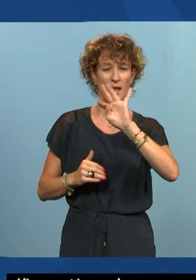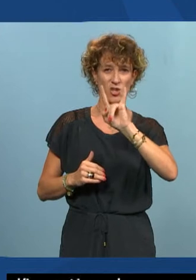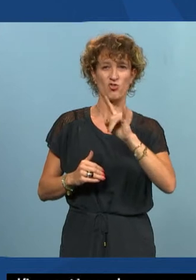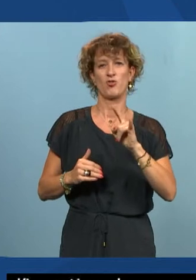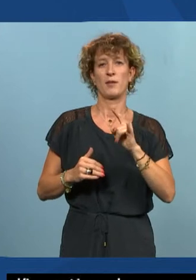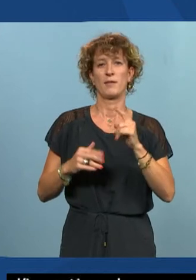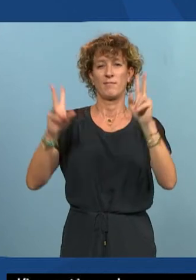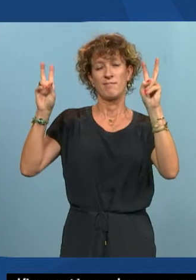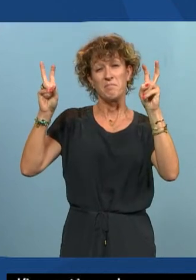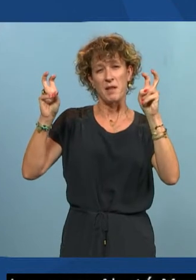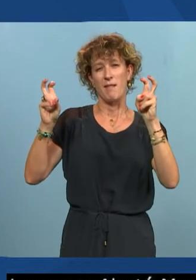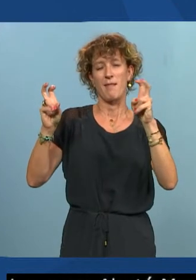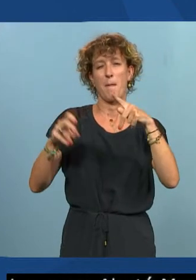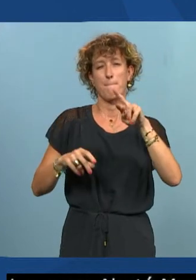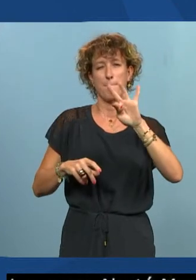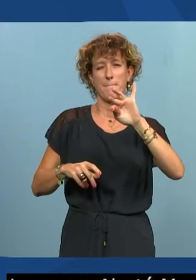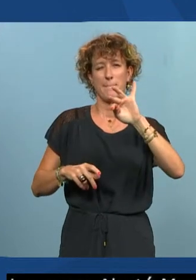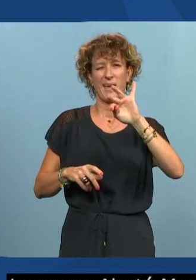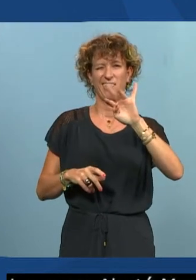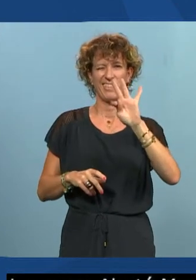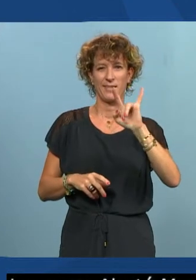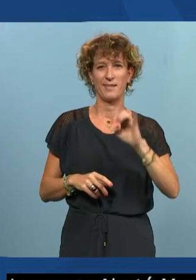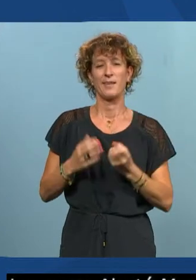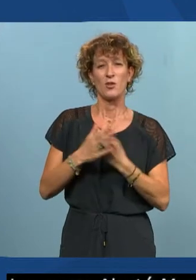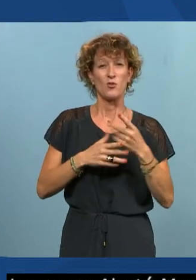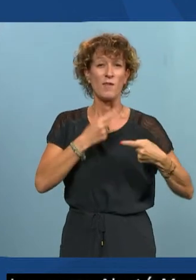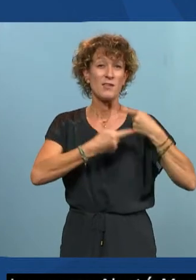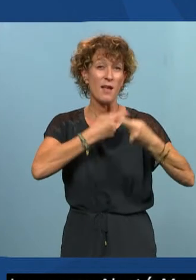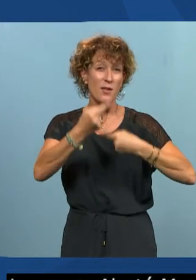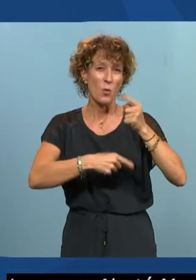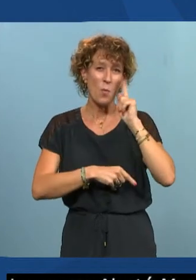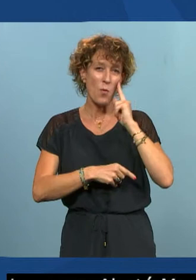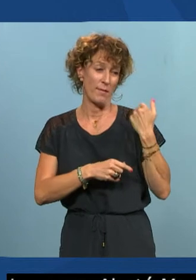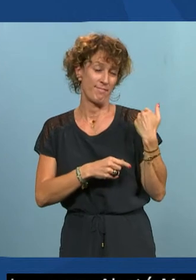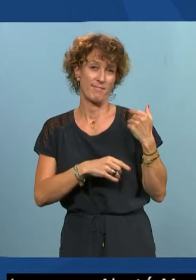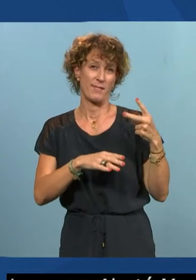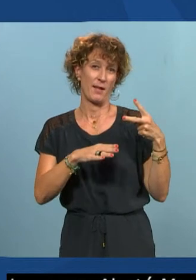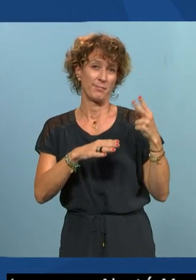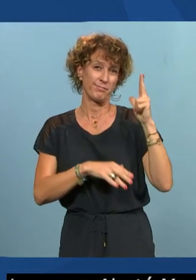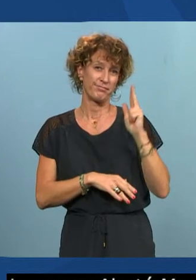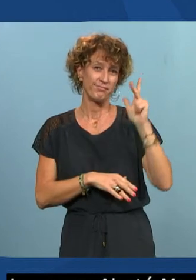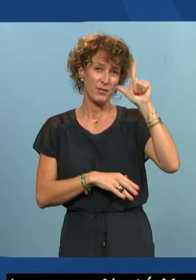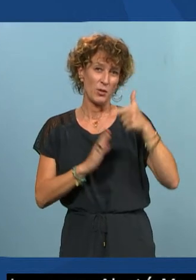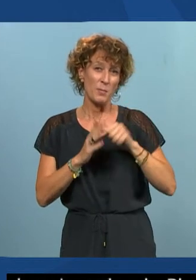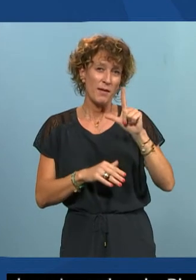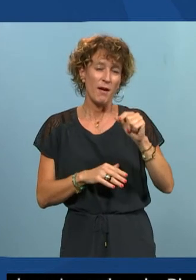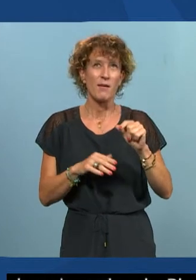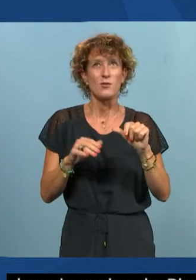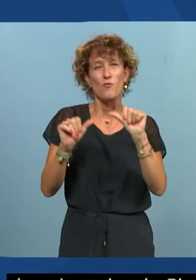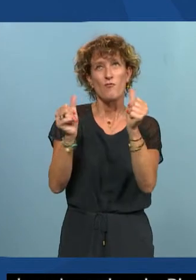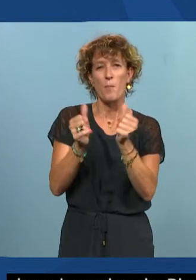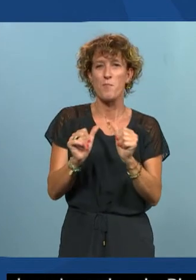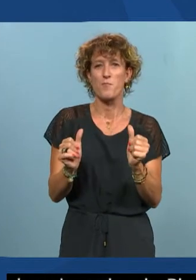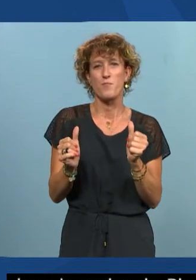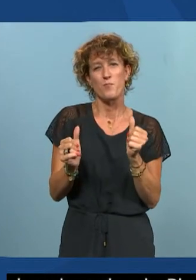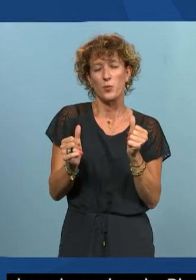le PRITH nouvelle génération à La Réunion, dans la mesure où il a débuté en 2020. Et c'est une forme, on peut